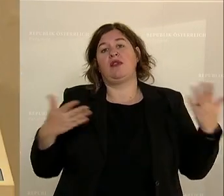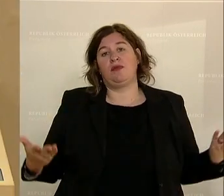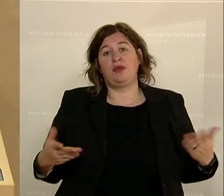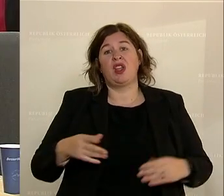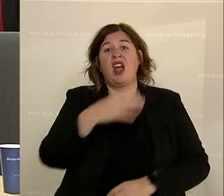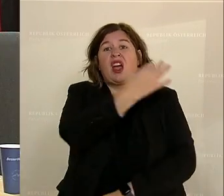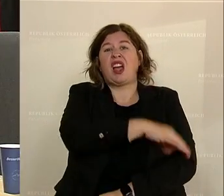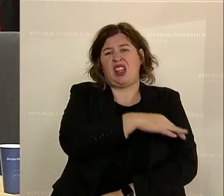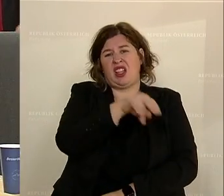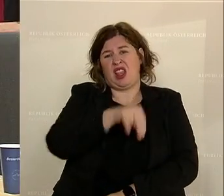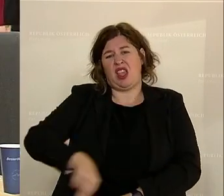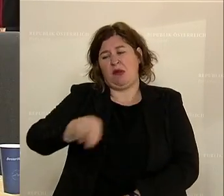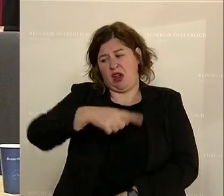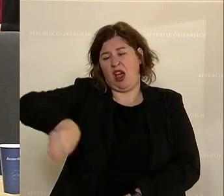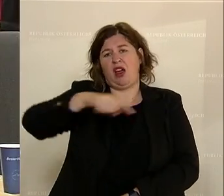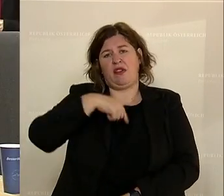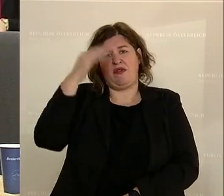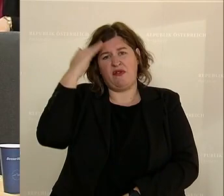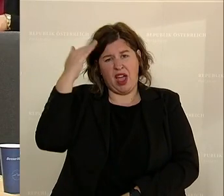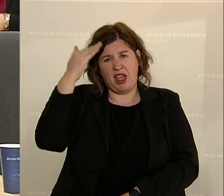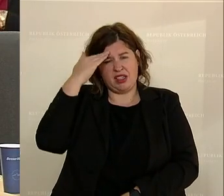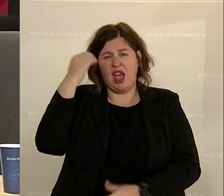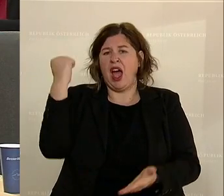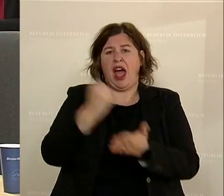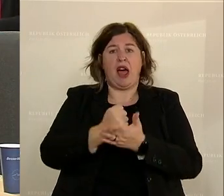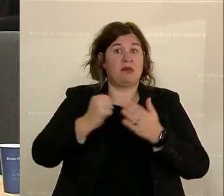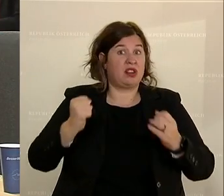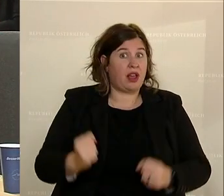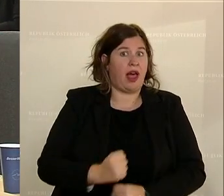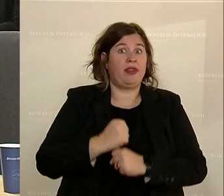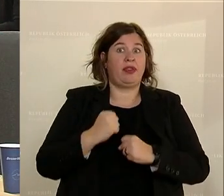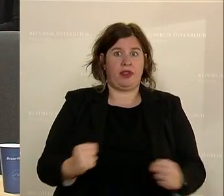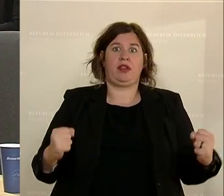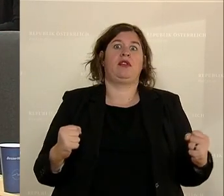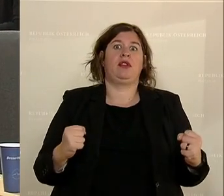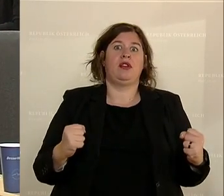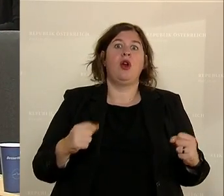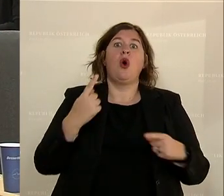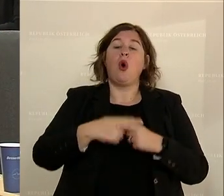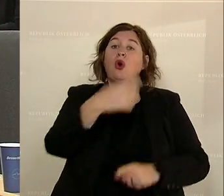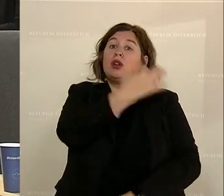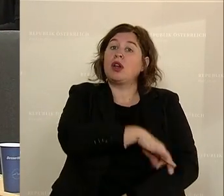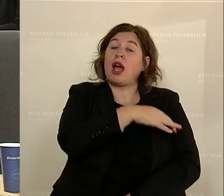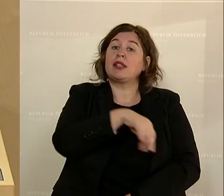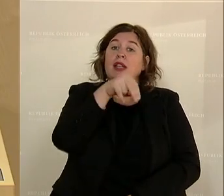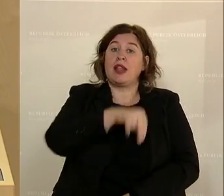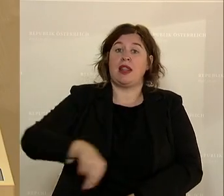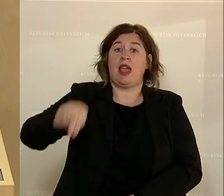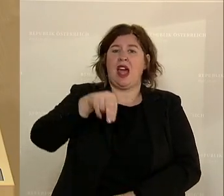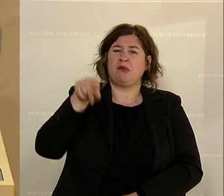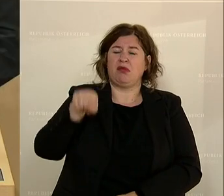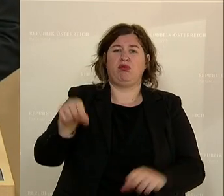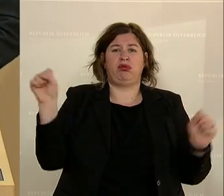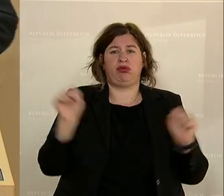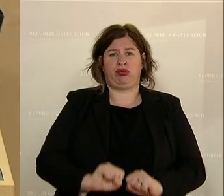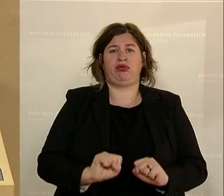Nehammer, das wissen wir auch, ist dem Amt ja gar nicht gewachsen. Er kann es nicht. Und Kanzler Nehammer, und das ist besonders schlimm in dieser Funktion,